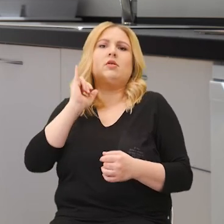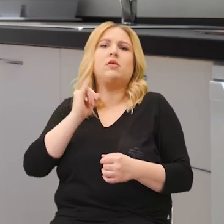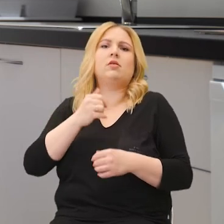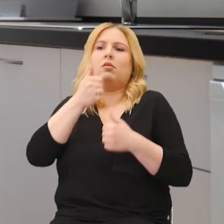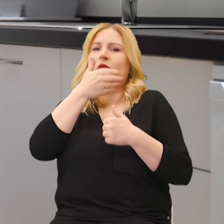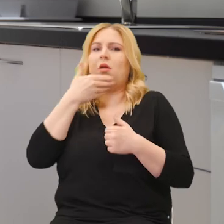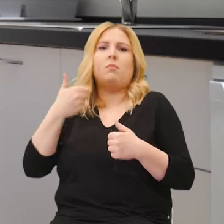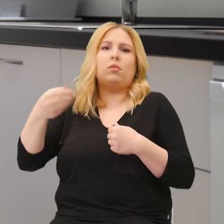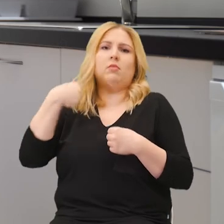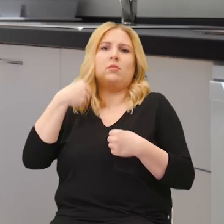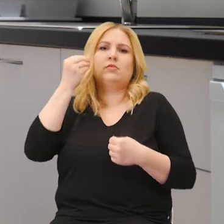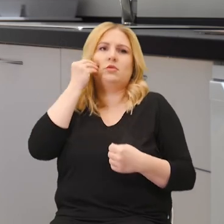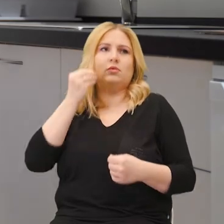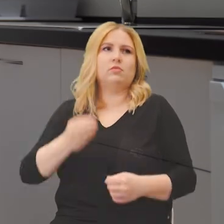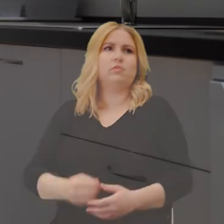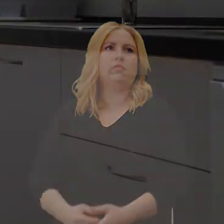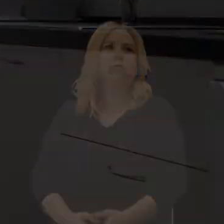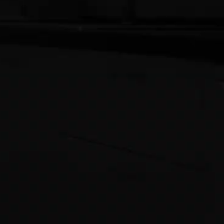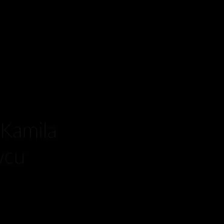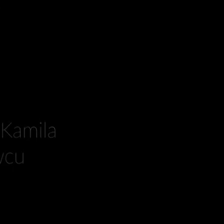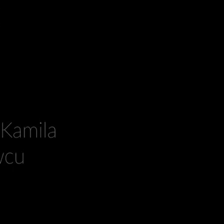bez rezultatu. Bez rezultatu.